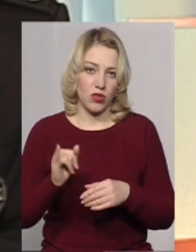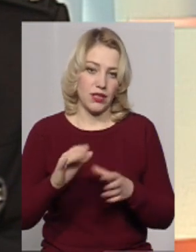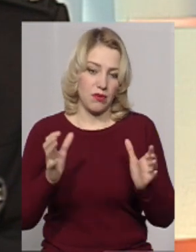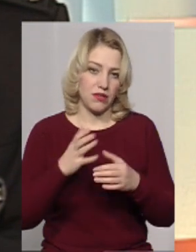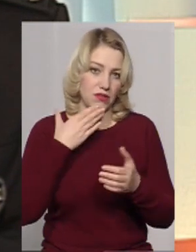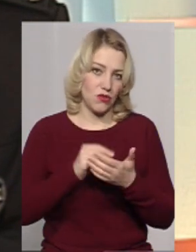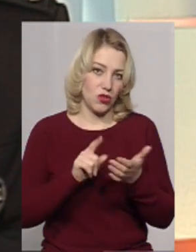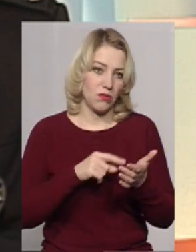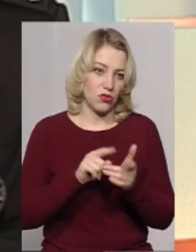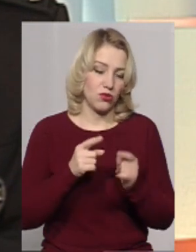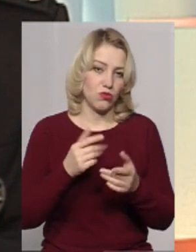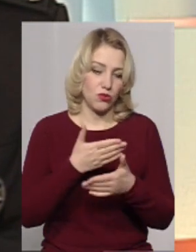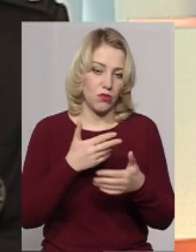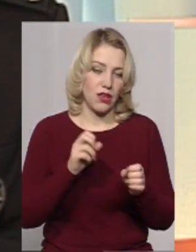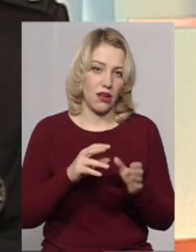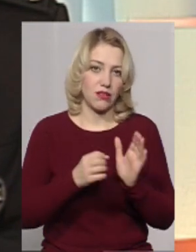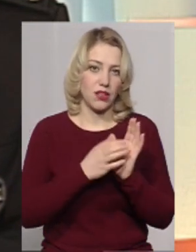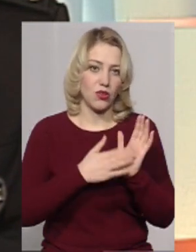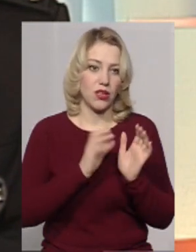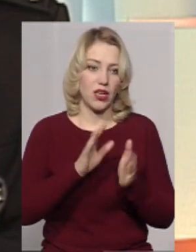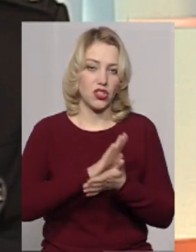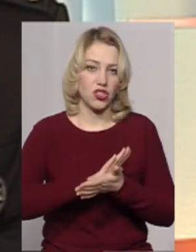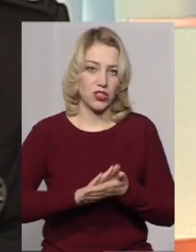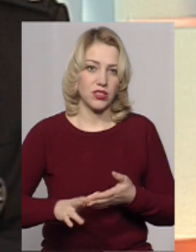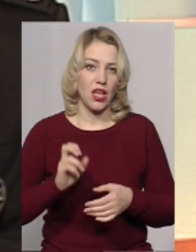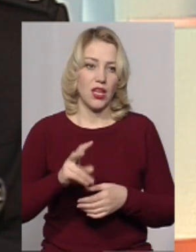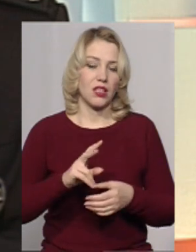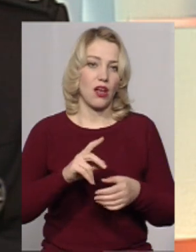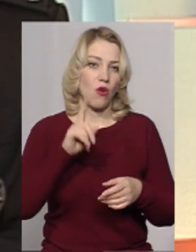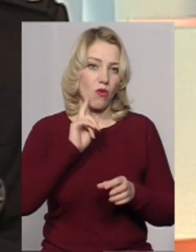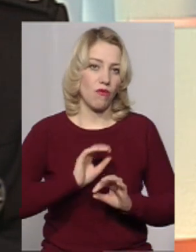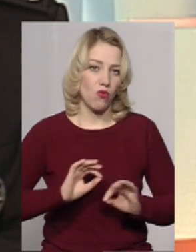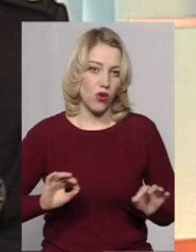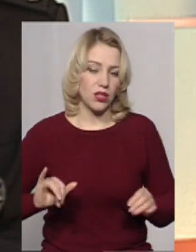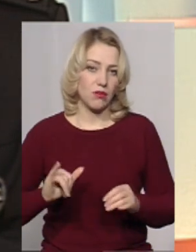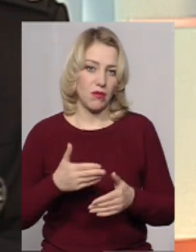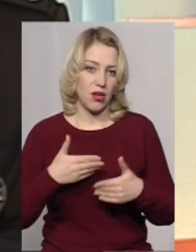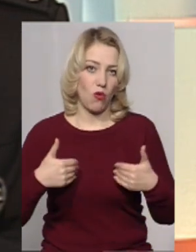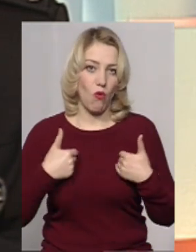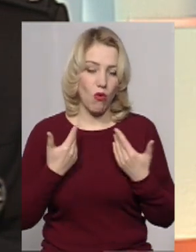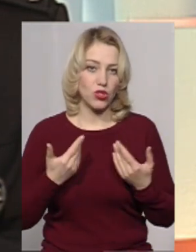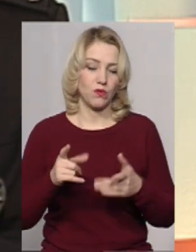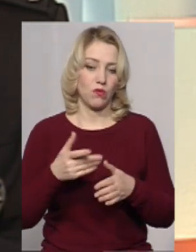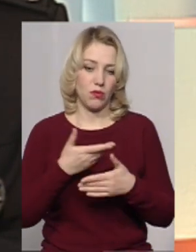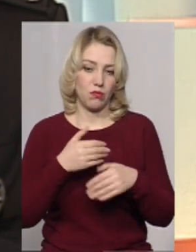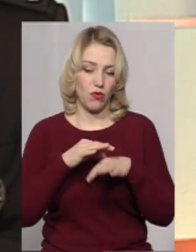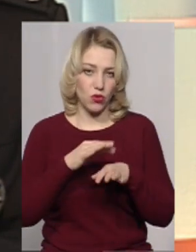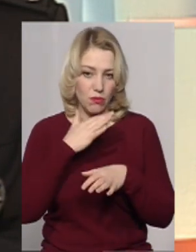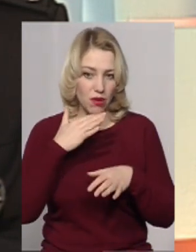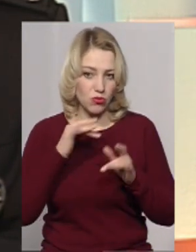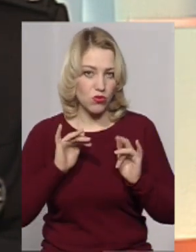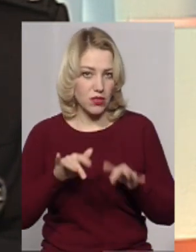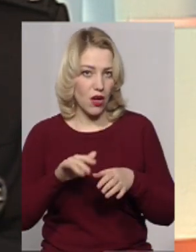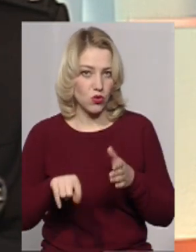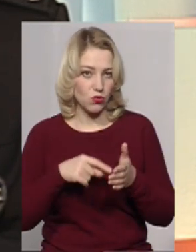своє місто, тому що ми його декларуємо як чистим, його декларуємо як комфортним, і ми проводимо вже велику кількість